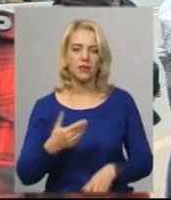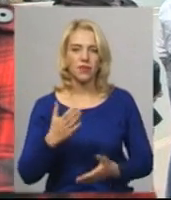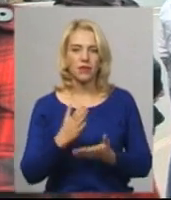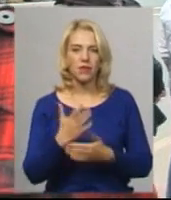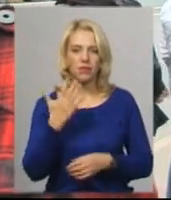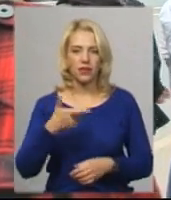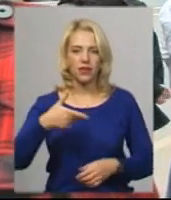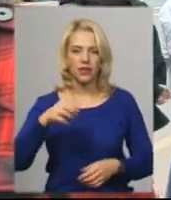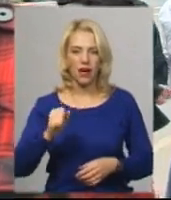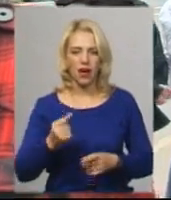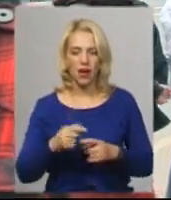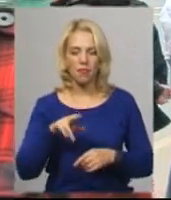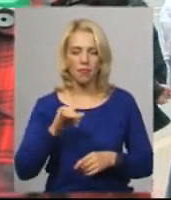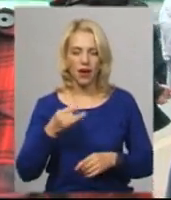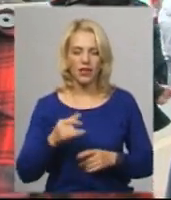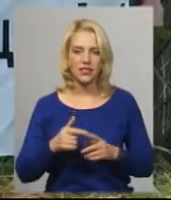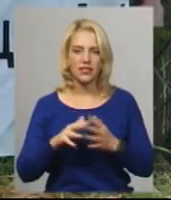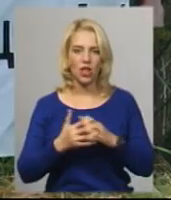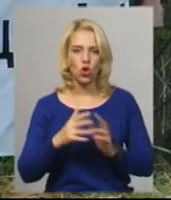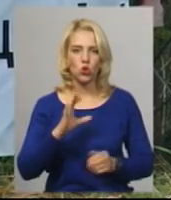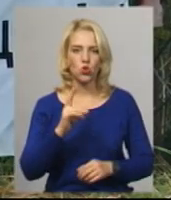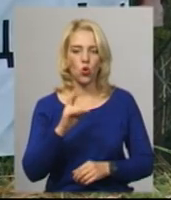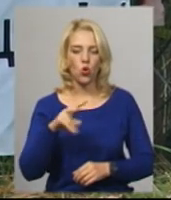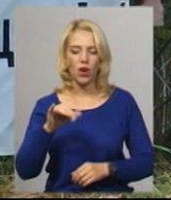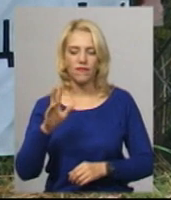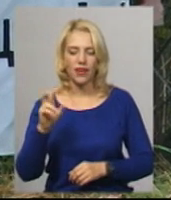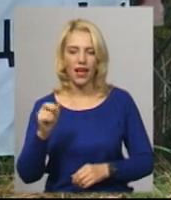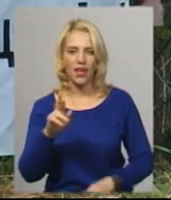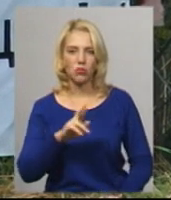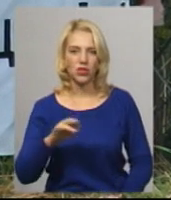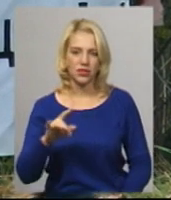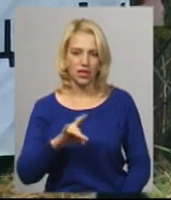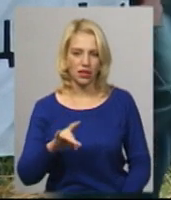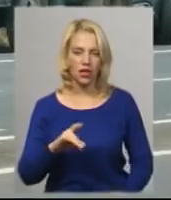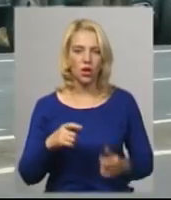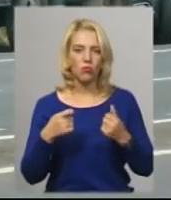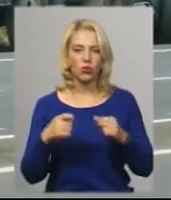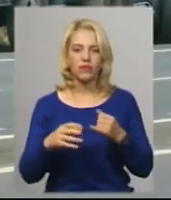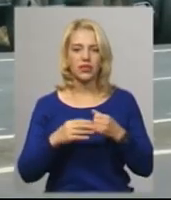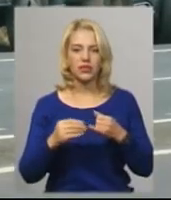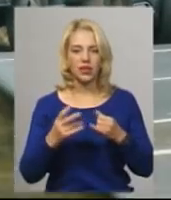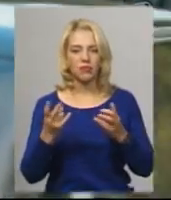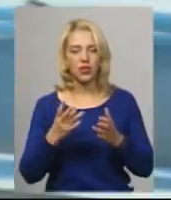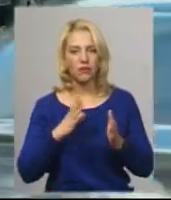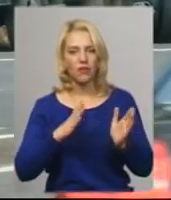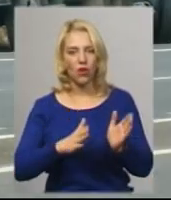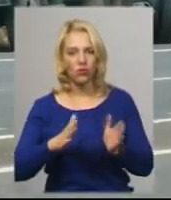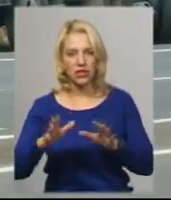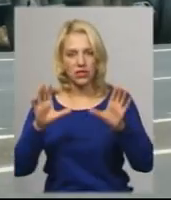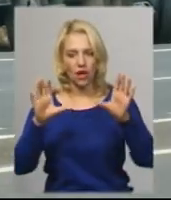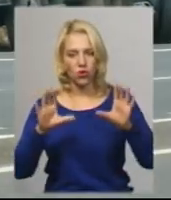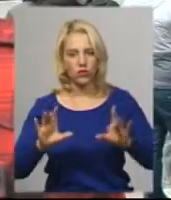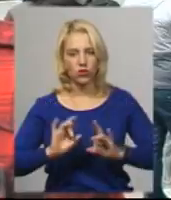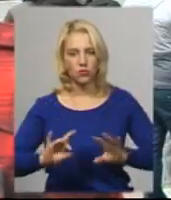гектарів паю у селі Соколівка Єрмолинецького району, каже учасник акції Анатолій Дражниця. Аби продавати землю, спочатку потрібно вирегулювати законодавство,